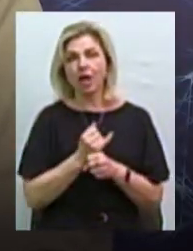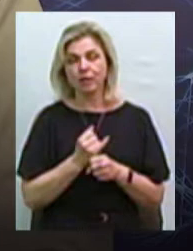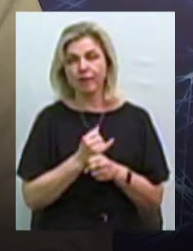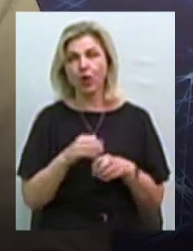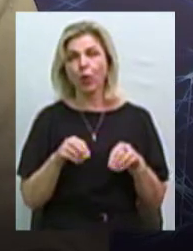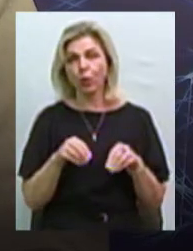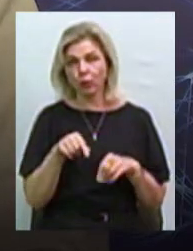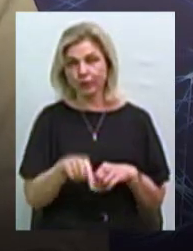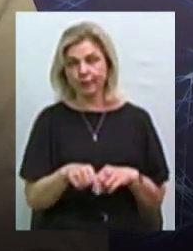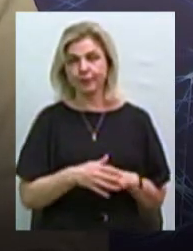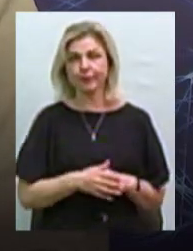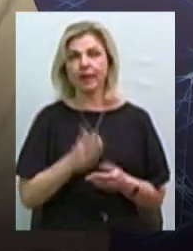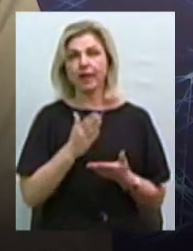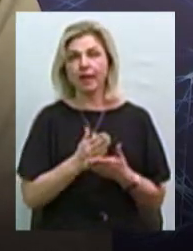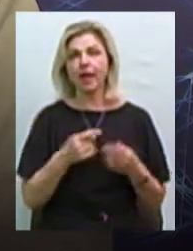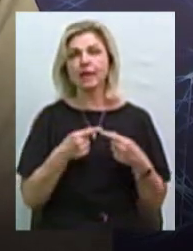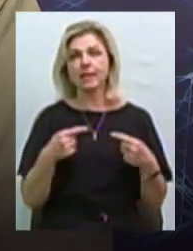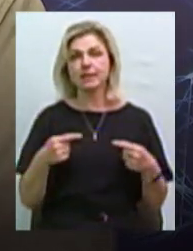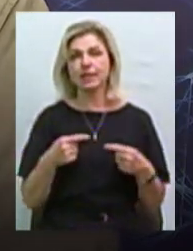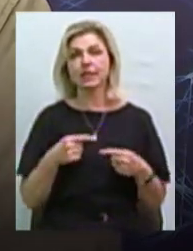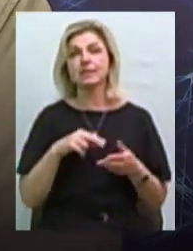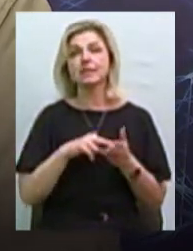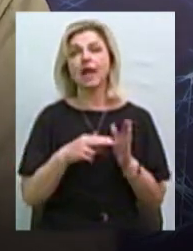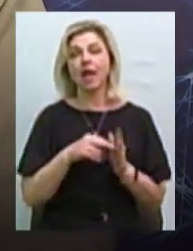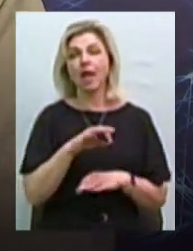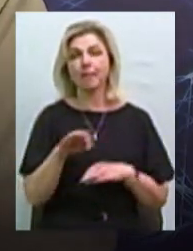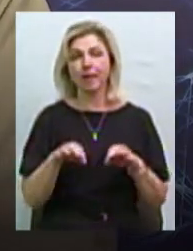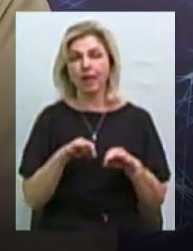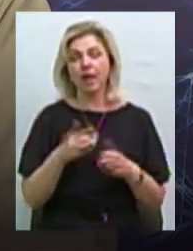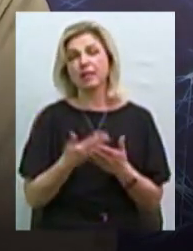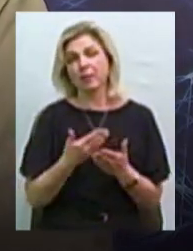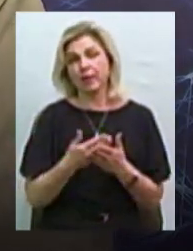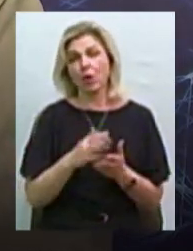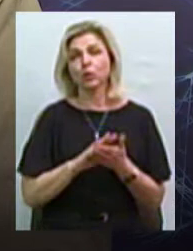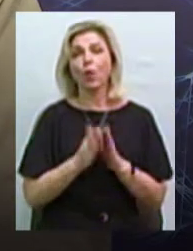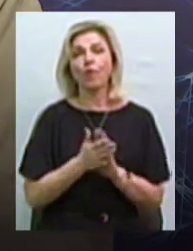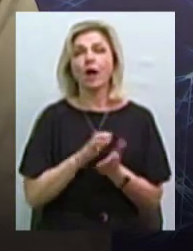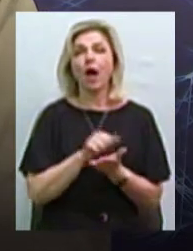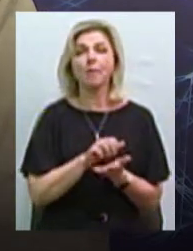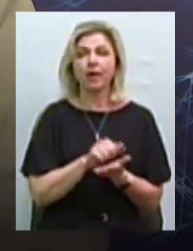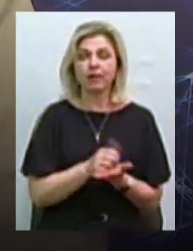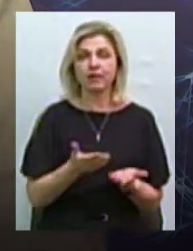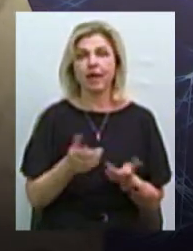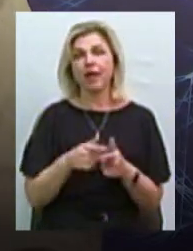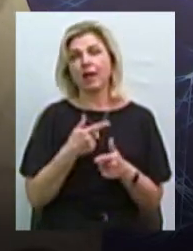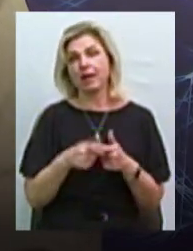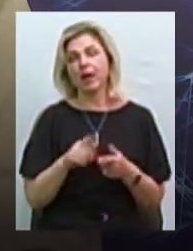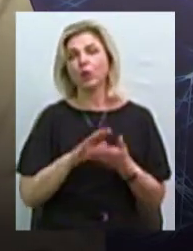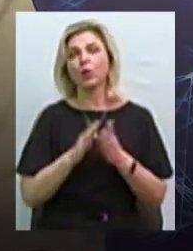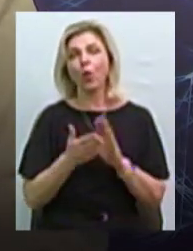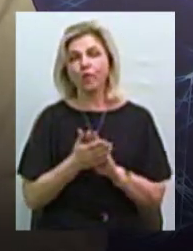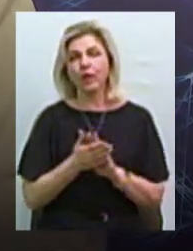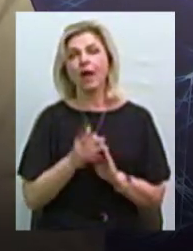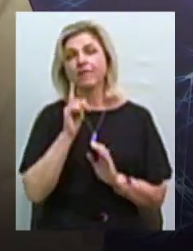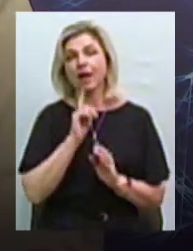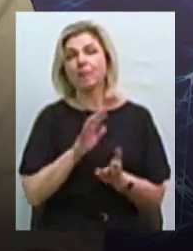Є різні схеми. Наприклад, договор оренди, договор амфетевзісу, який теж, по